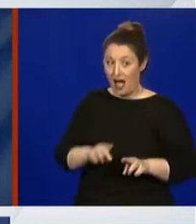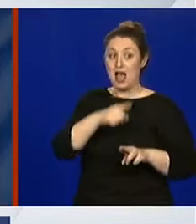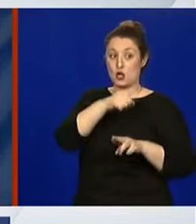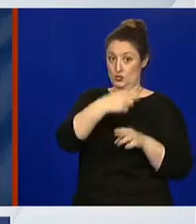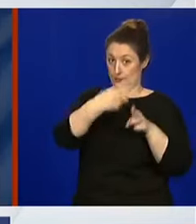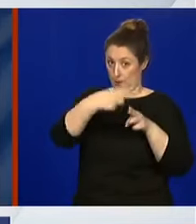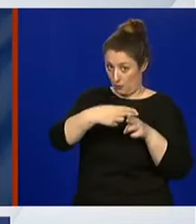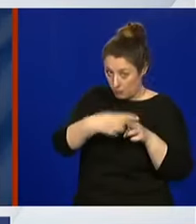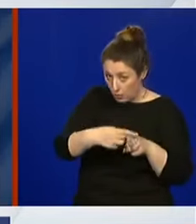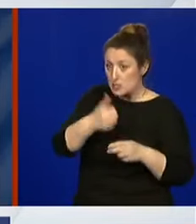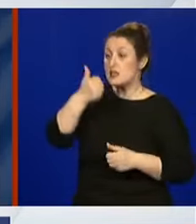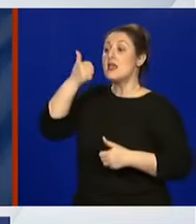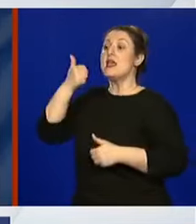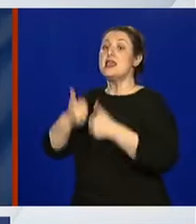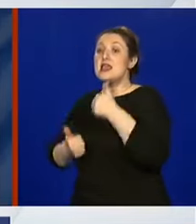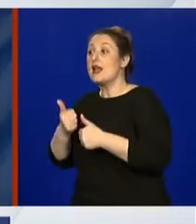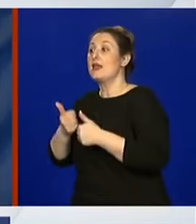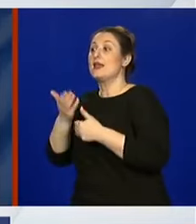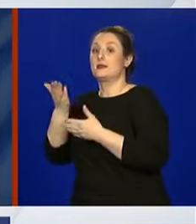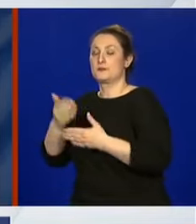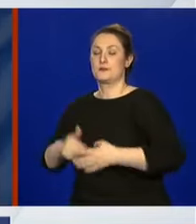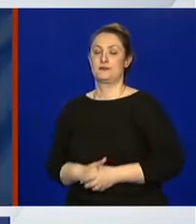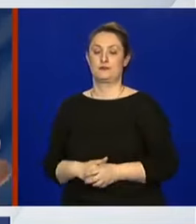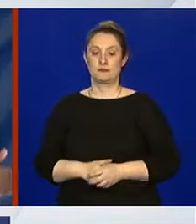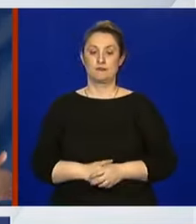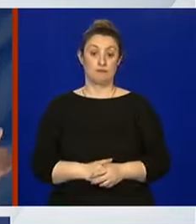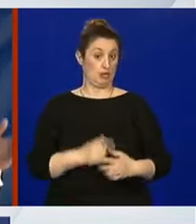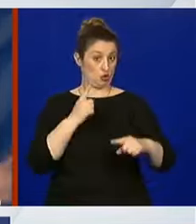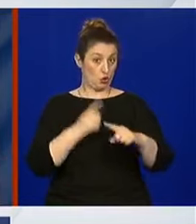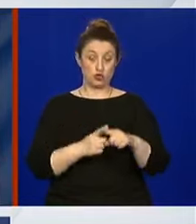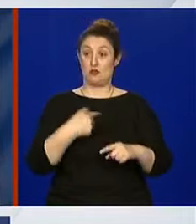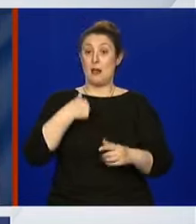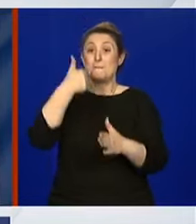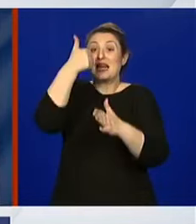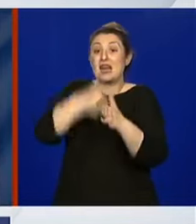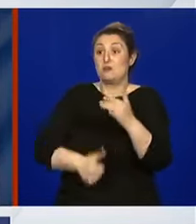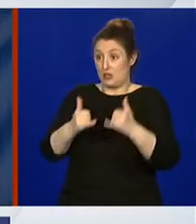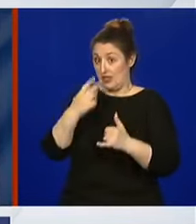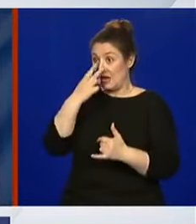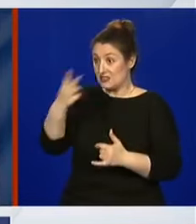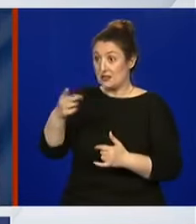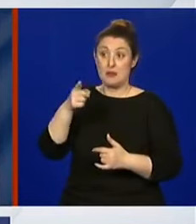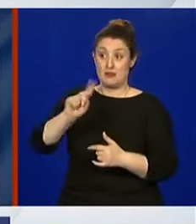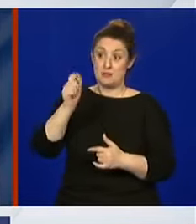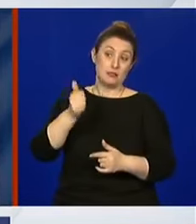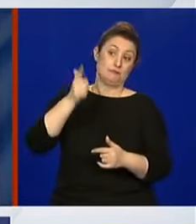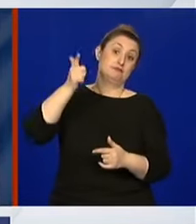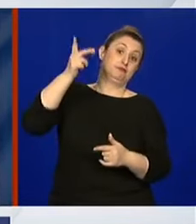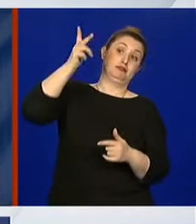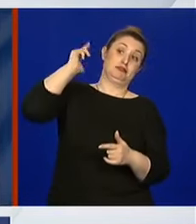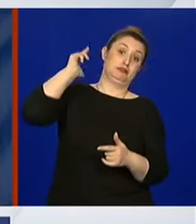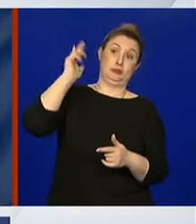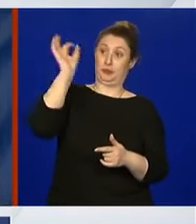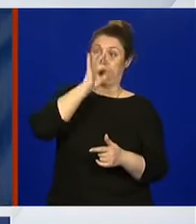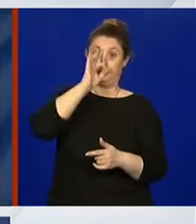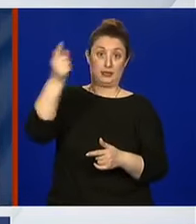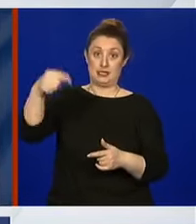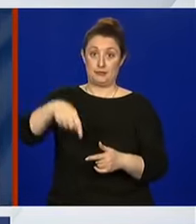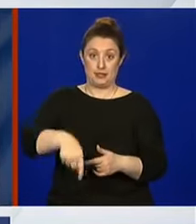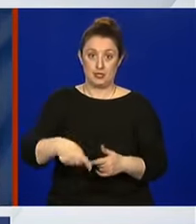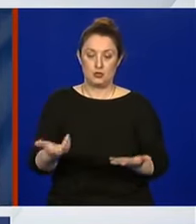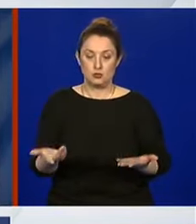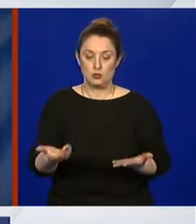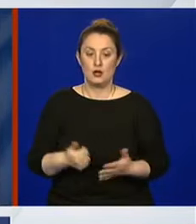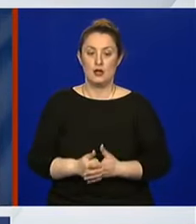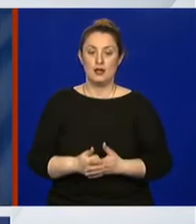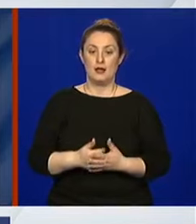danas vidim prvi puta, da ste bili jučer, prekjučer ili sve ove dane, ovih dva